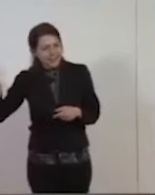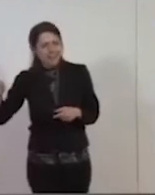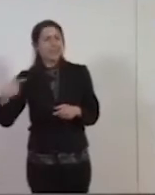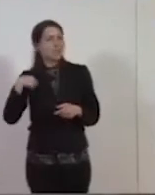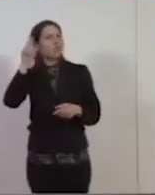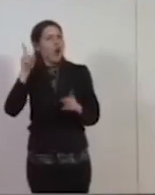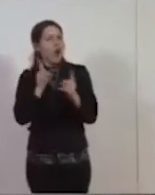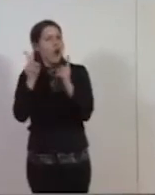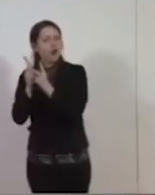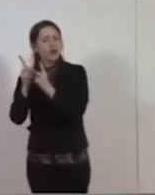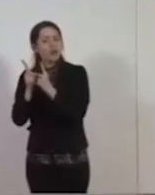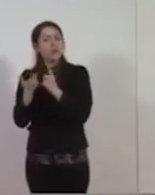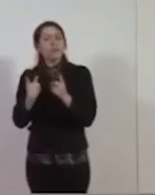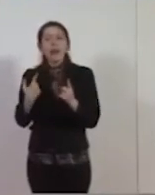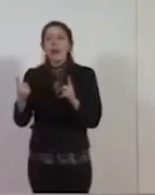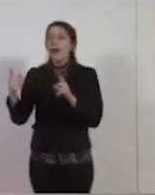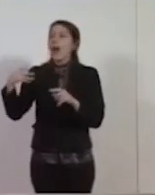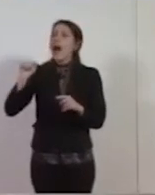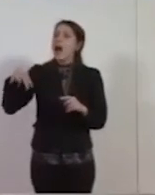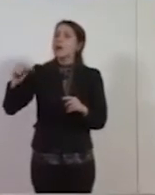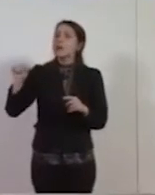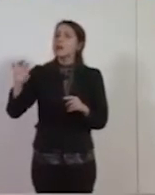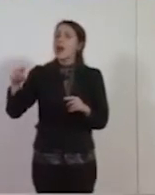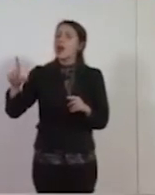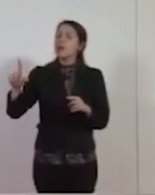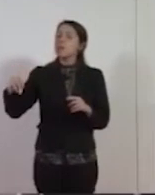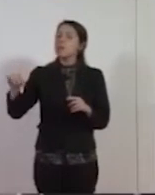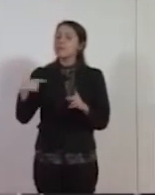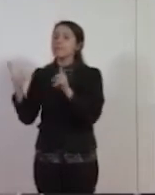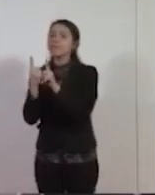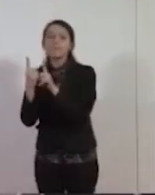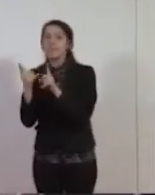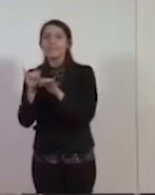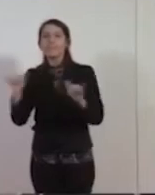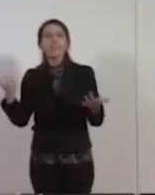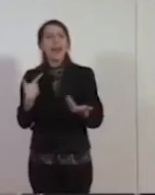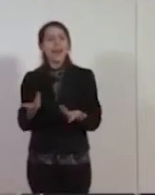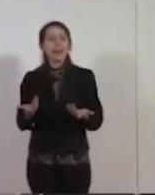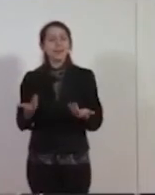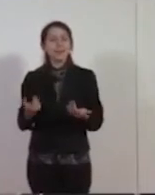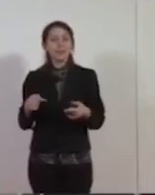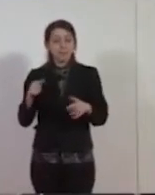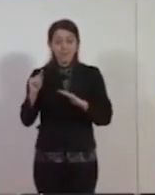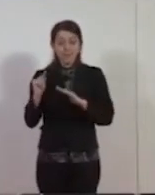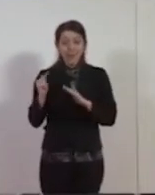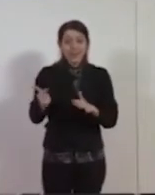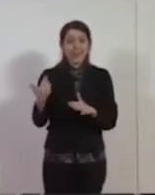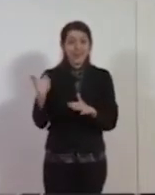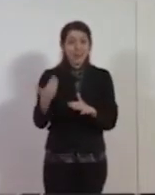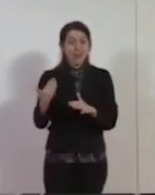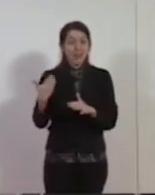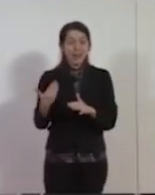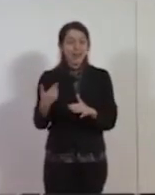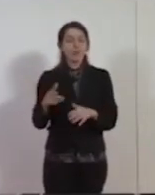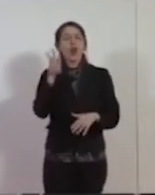storia, ma non ho avuto il piacere di incontrare Tina Anselmi. Però, proprio in questa settimana, le donne del